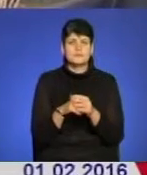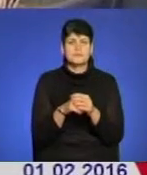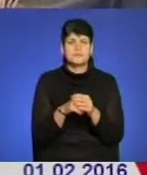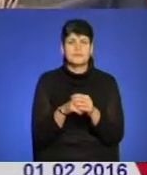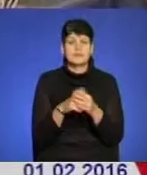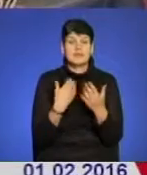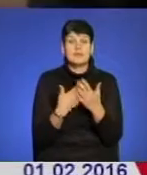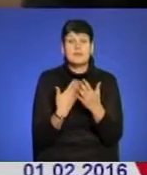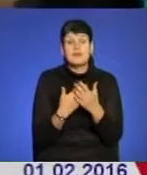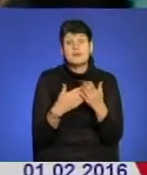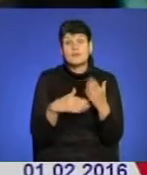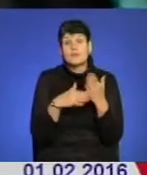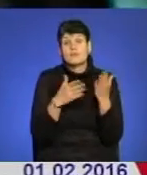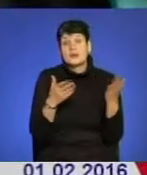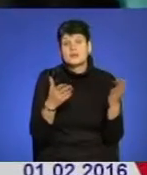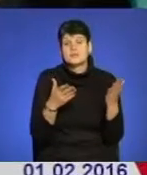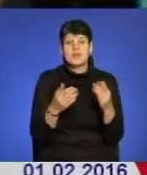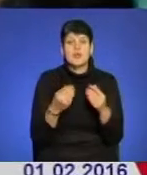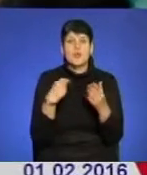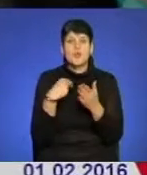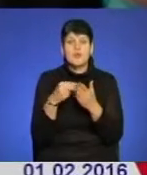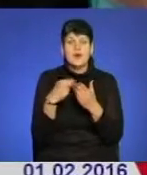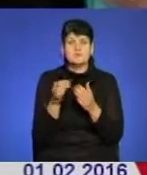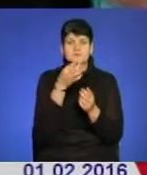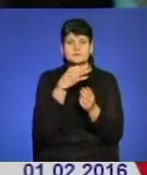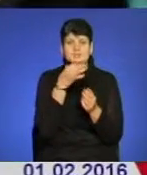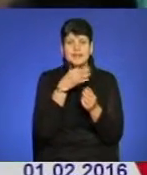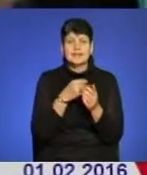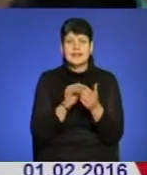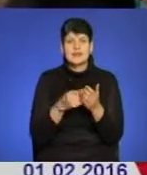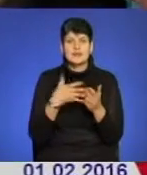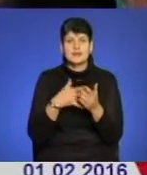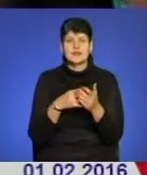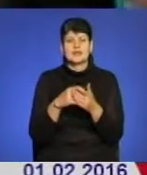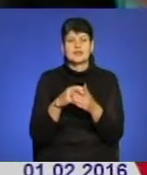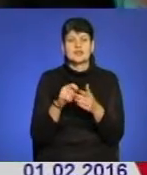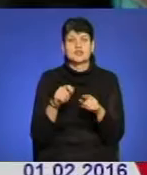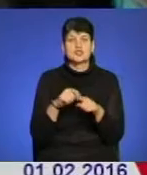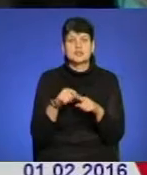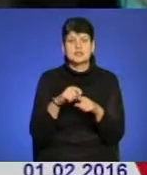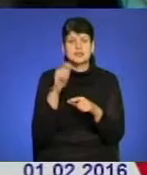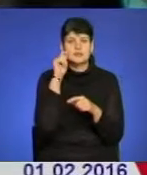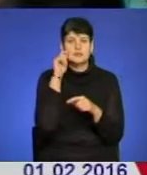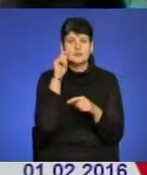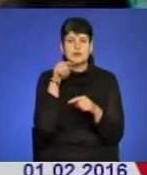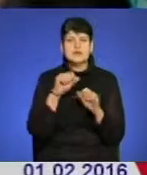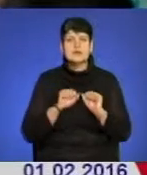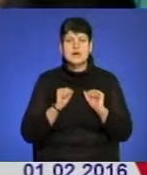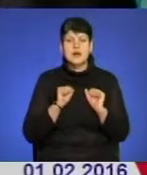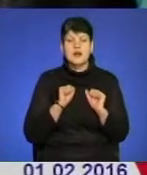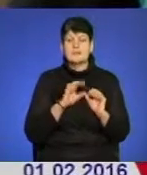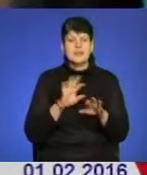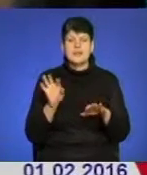Напевно, допомагає. Купляємо якісь трошки препарати, такі не дуже дорогі, чесник, цибуля, і так стараємося, щоб не